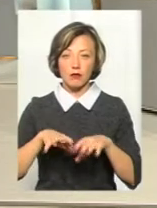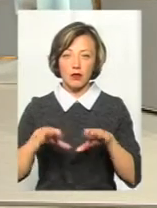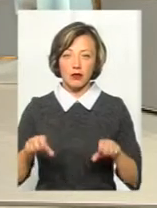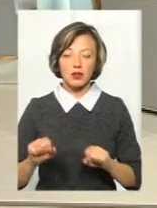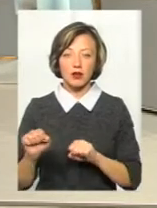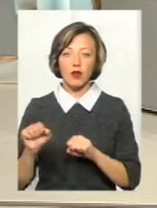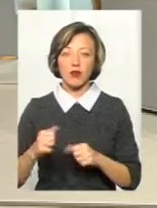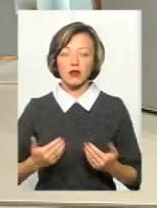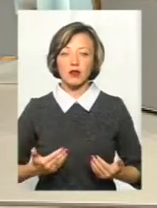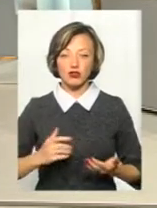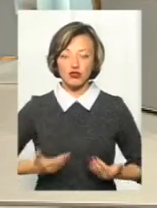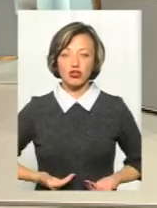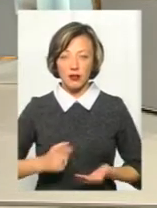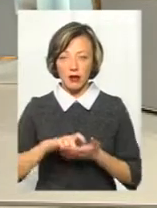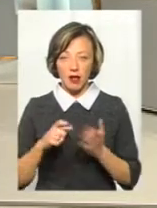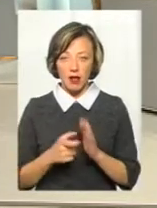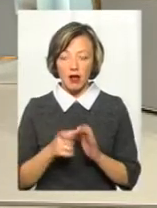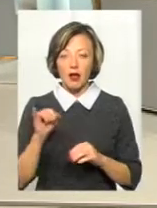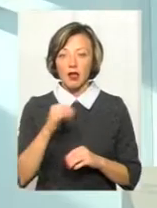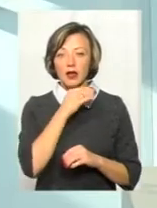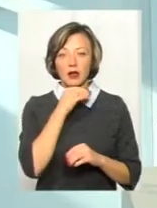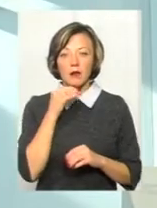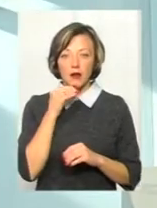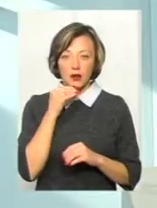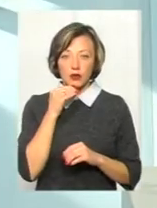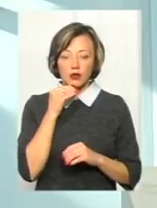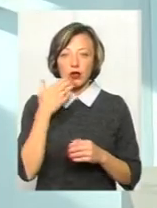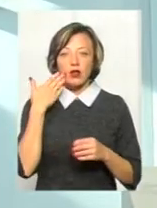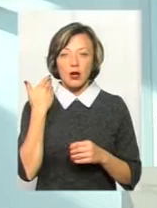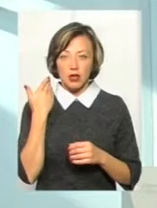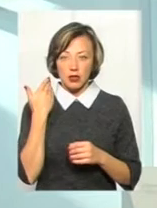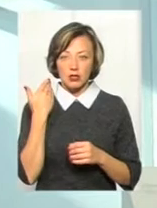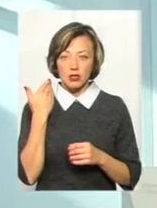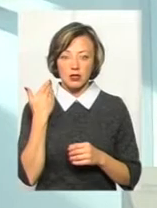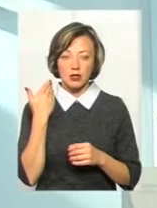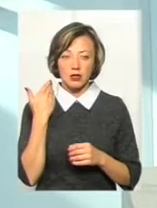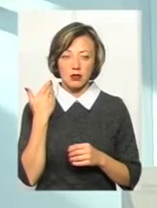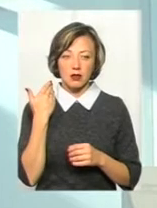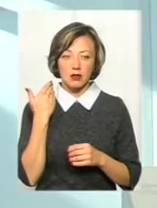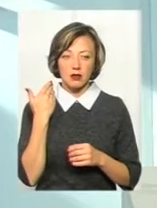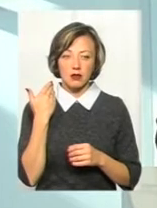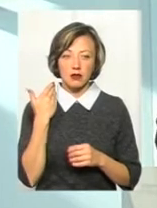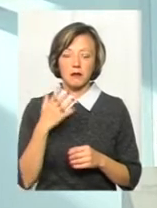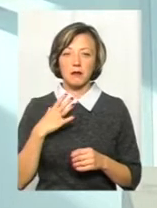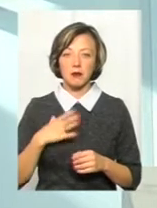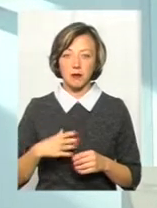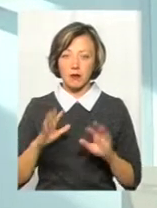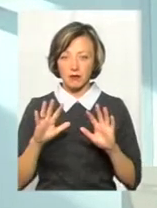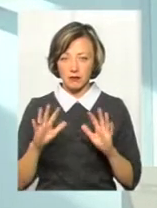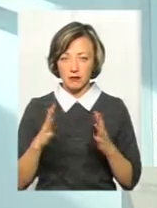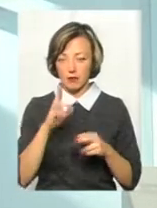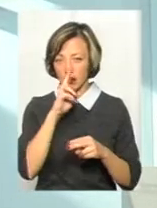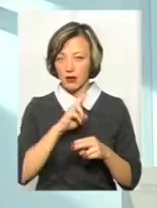страхування нашого житла. І набагато легше перенести потім цю втрату, цю подію, коли